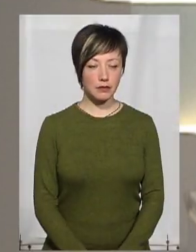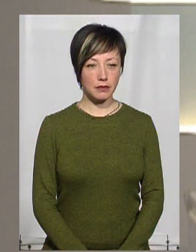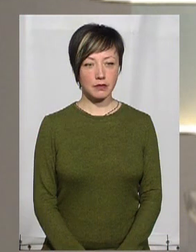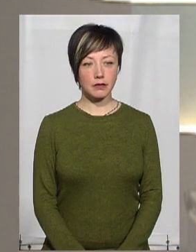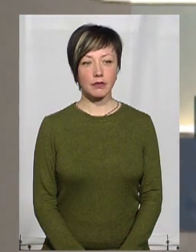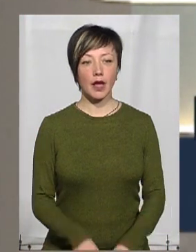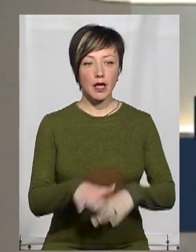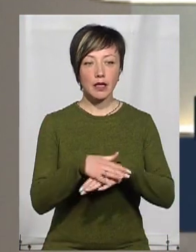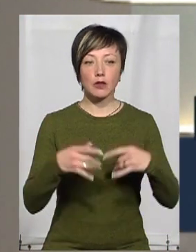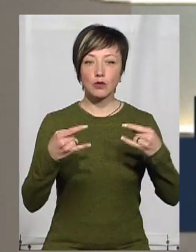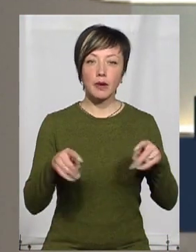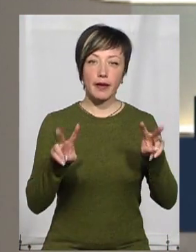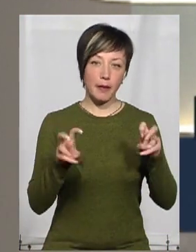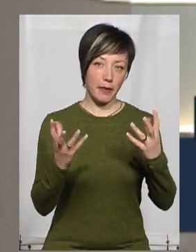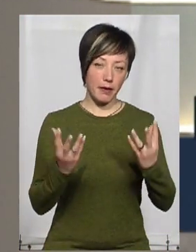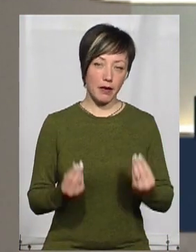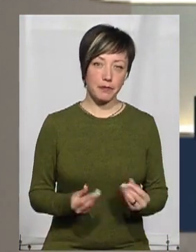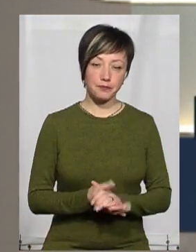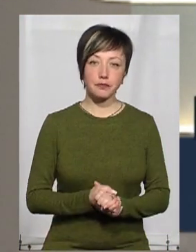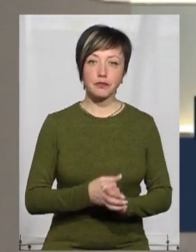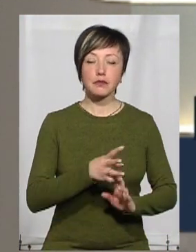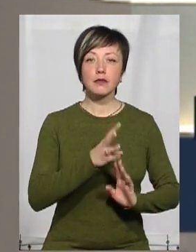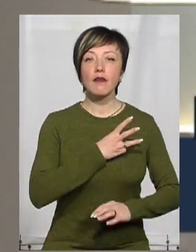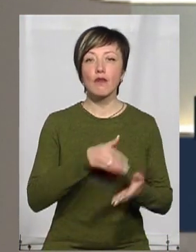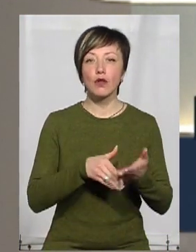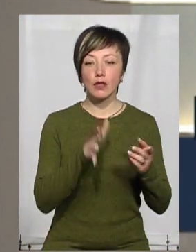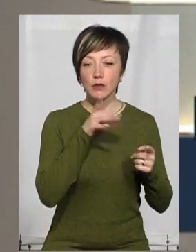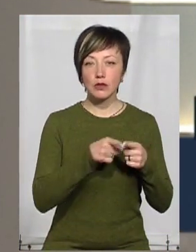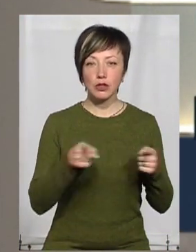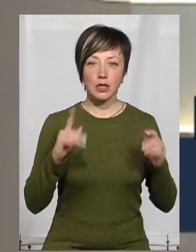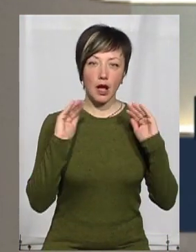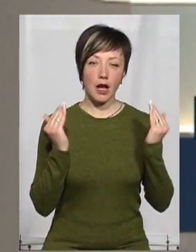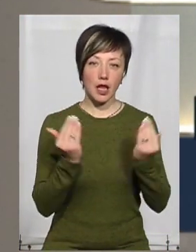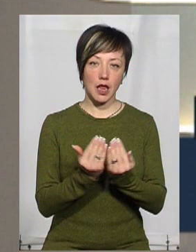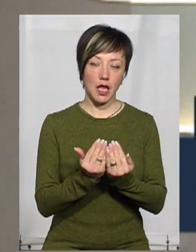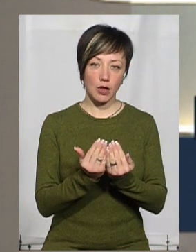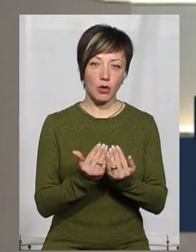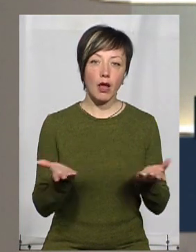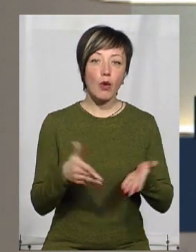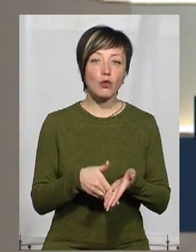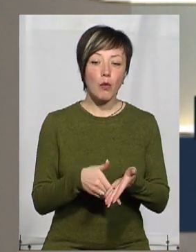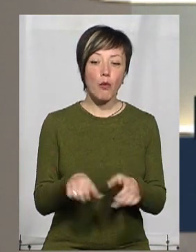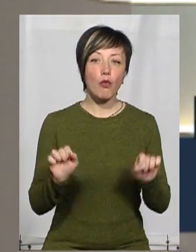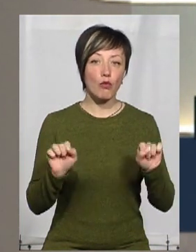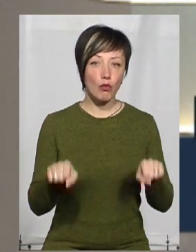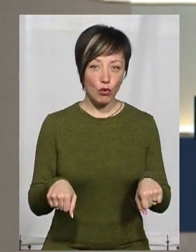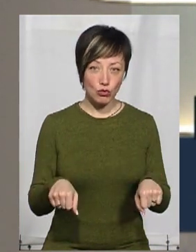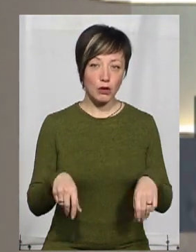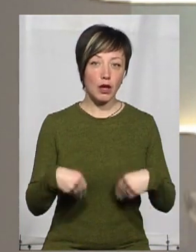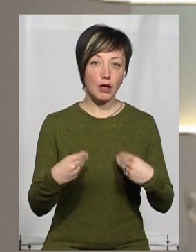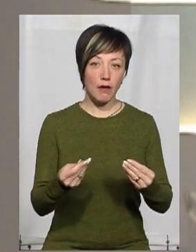На Суспільному тема дня. Волонтерство під час карантину. Яку допомогу можуть